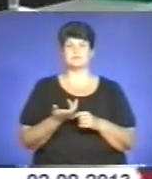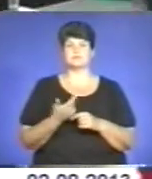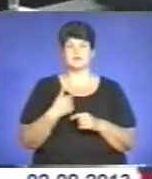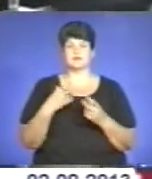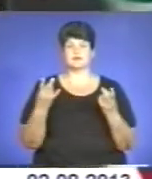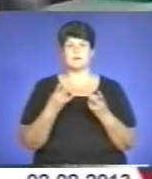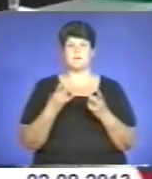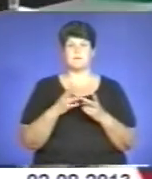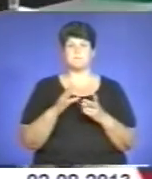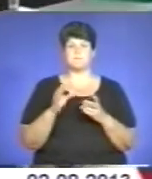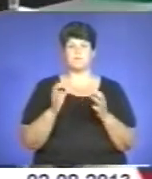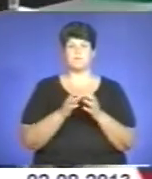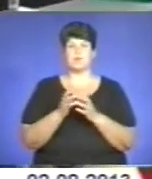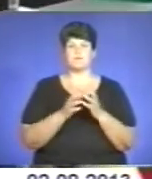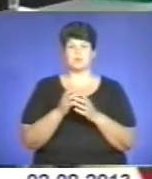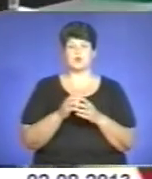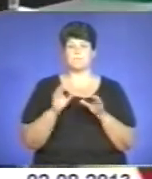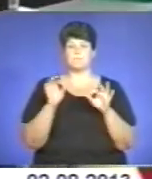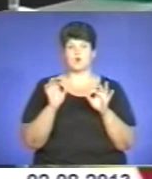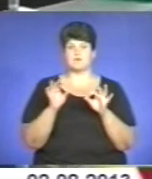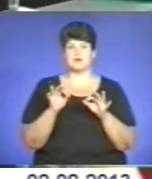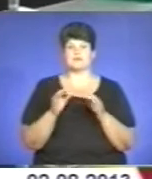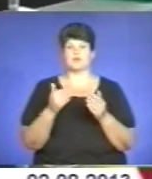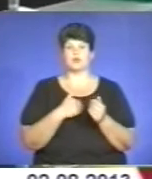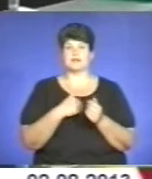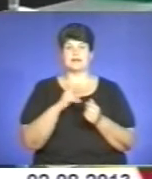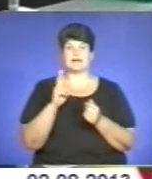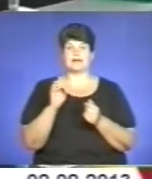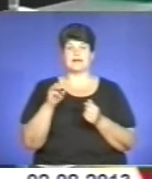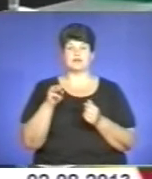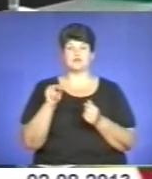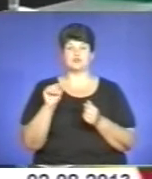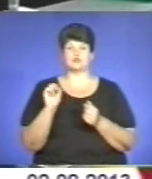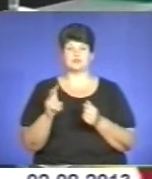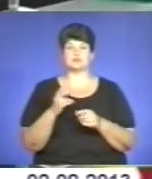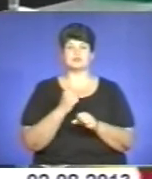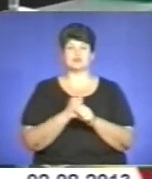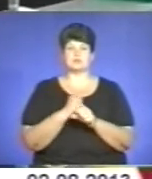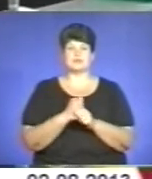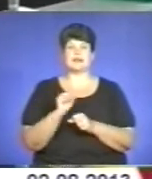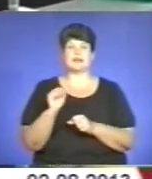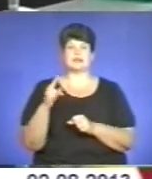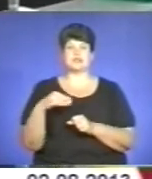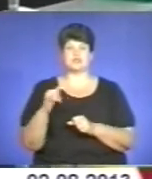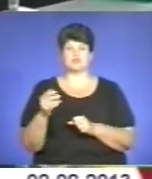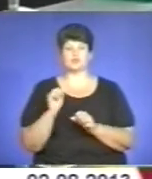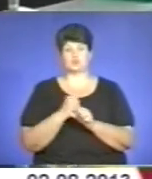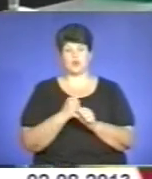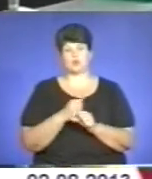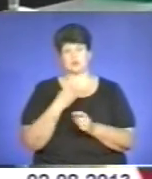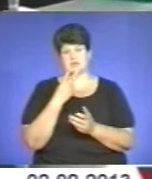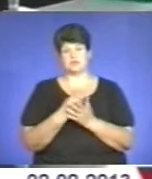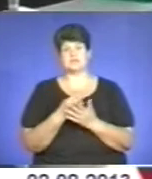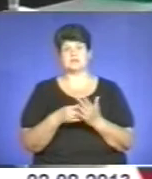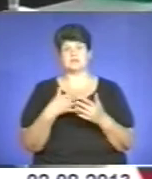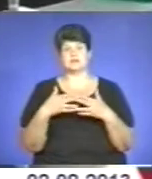помідори поквасити, хотіла наквасити, хотіла кетчуп зробити, аджіку, може, зроблю. Подивлюся. Дивлюся на ціни всякі.